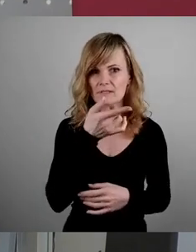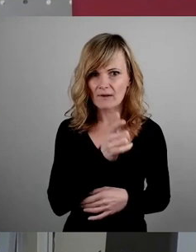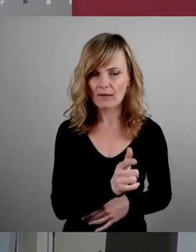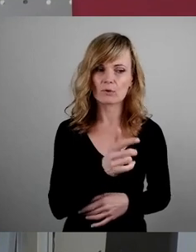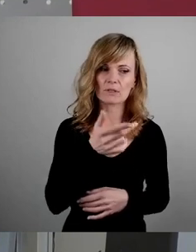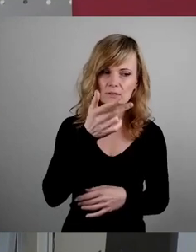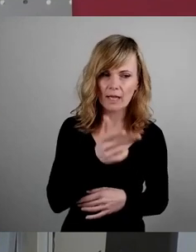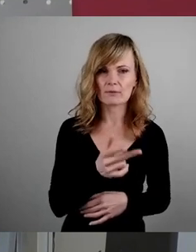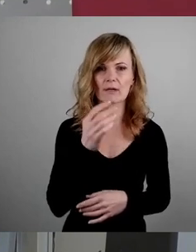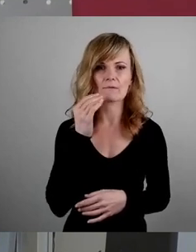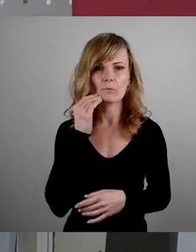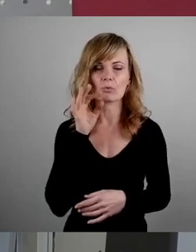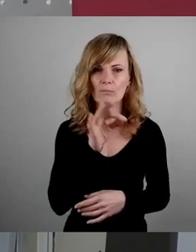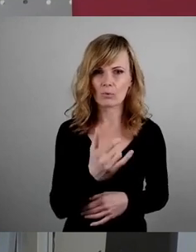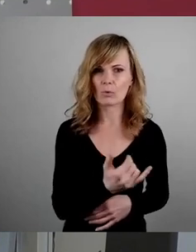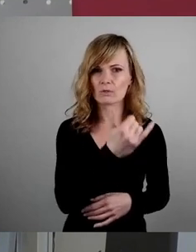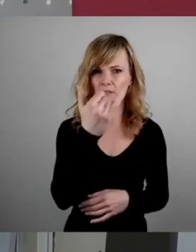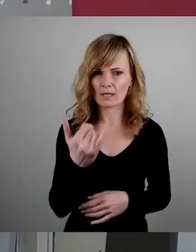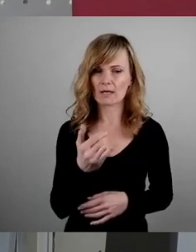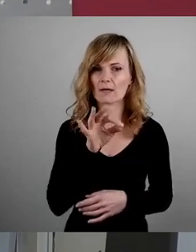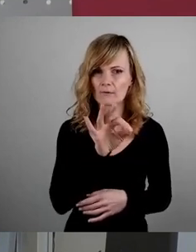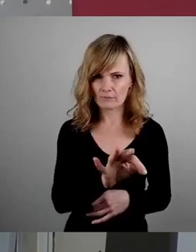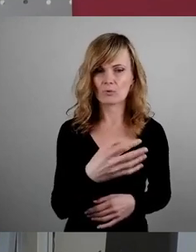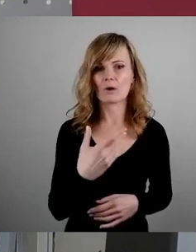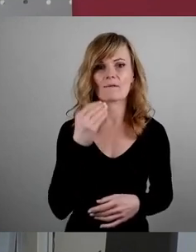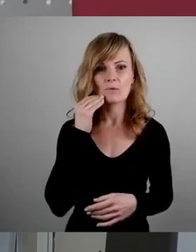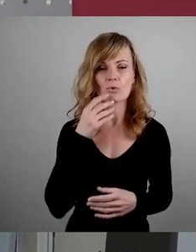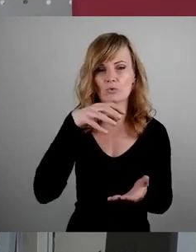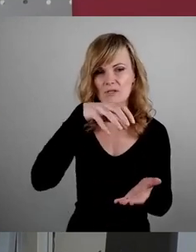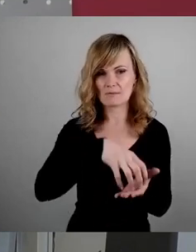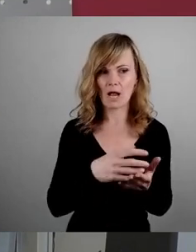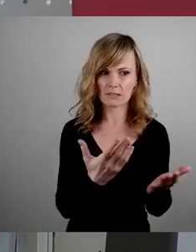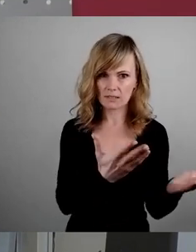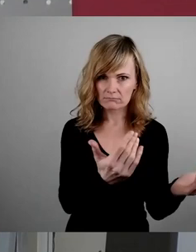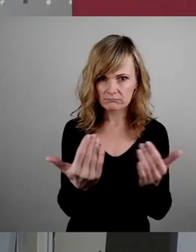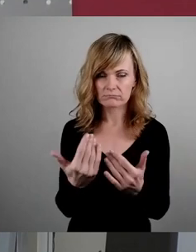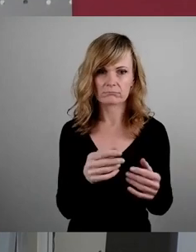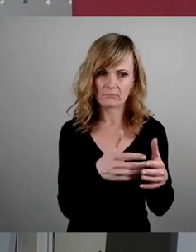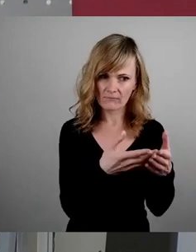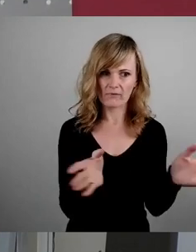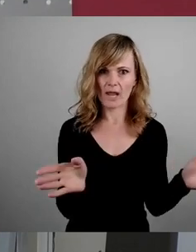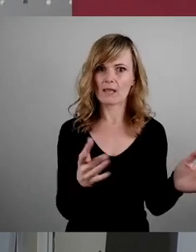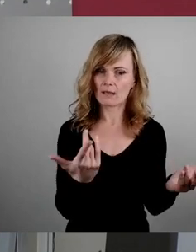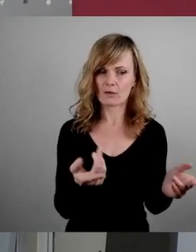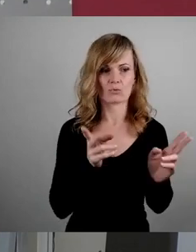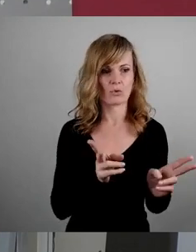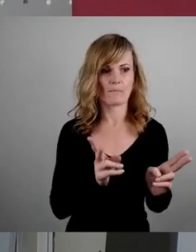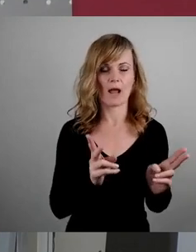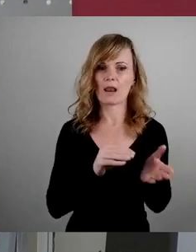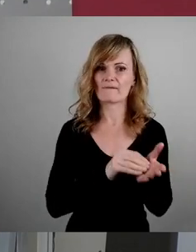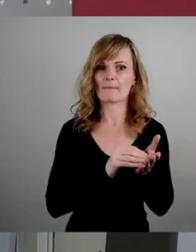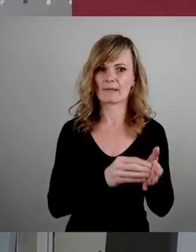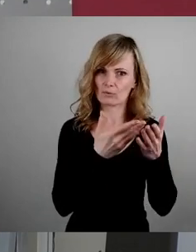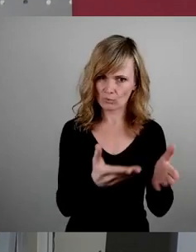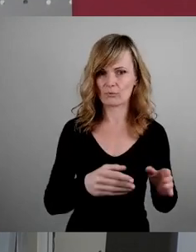Wohnungen pro Jahr zusätzlich für den Wohnungsmarkt zu akquirieren und eben tatsächlich für die ganz normale Vermietung zu nutzen.